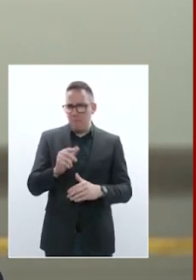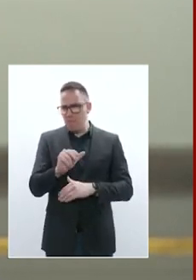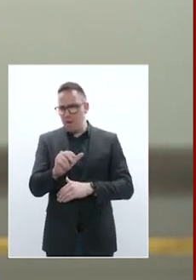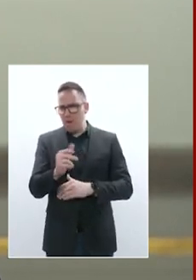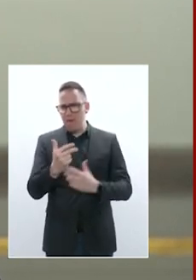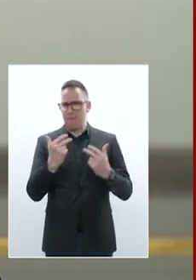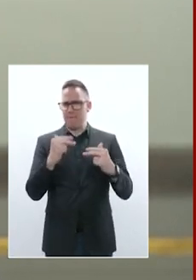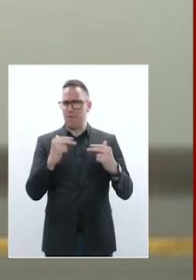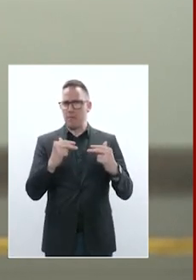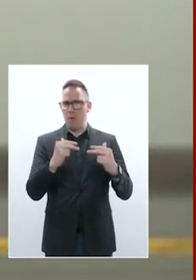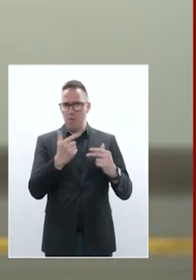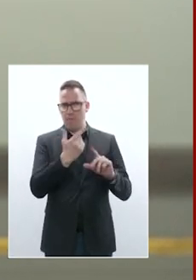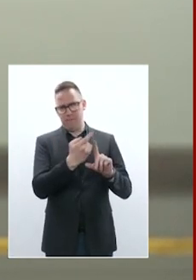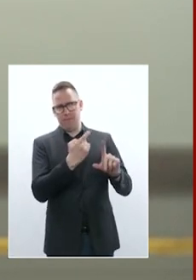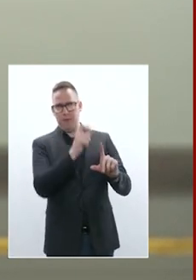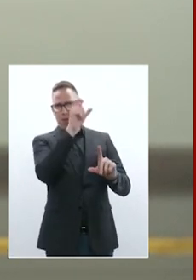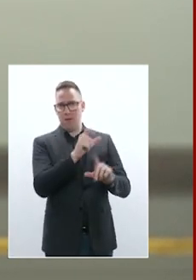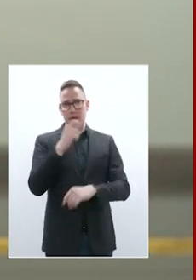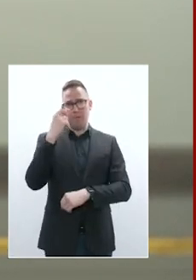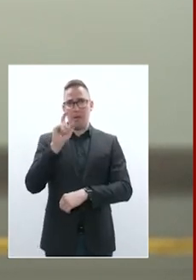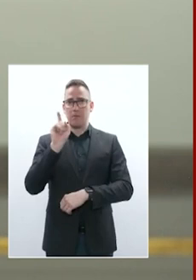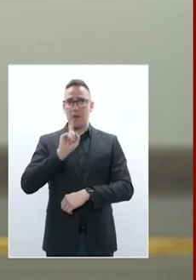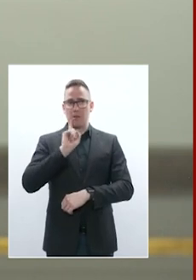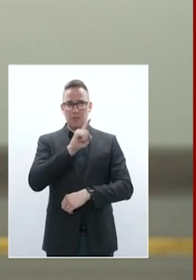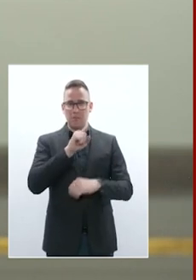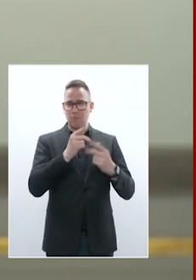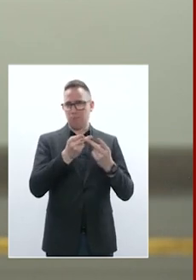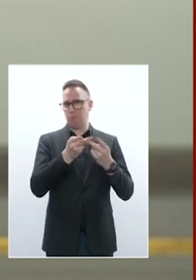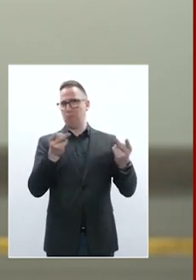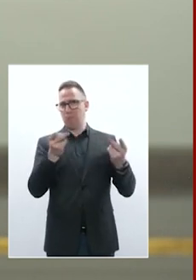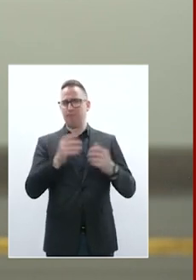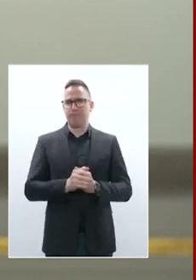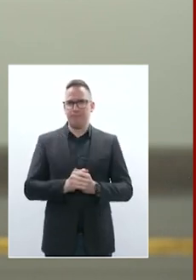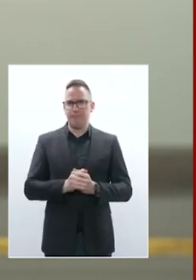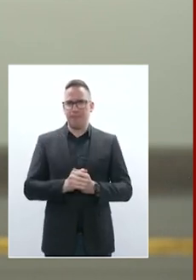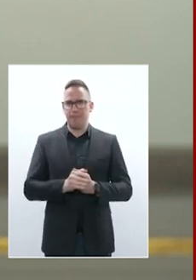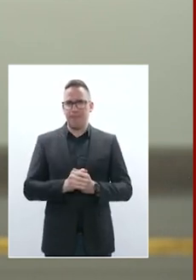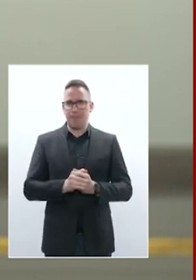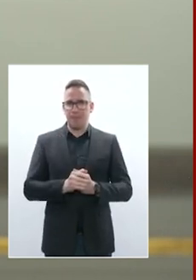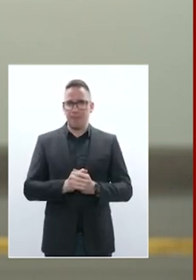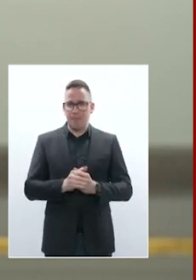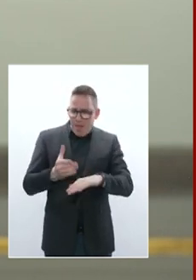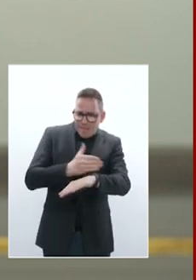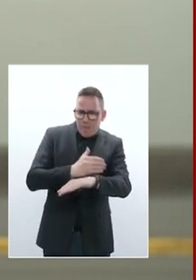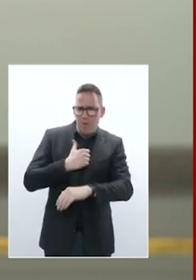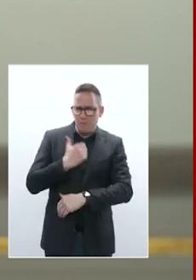Zelensky avant de commencer nos travaux. En tout cas, je voulais remercier l'ensemble des chefs d'Etat, gouvernement,